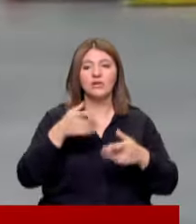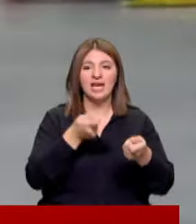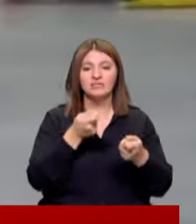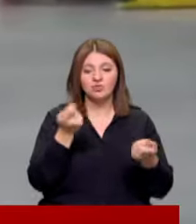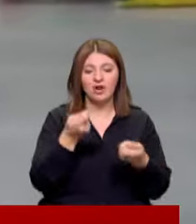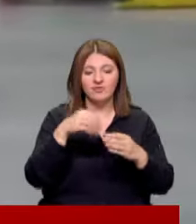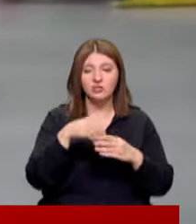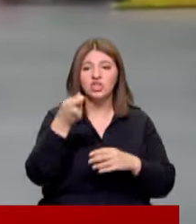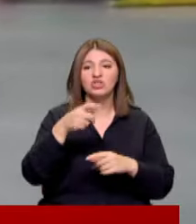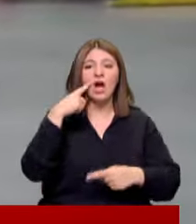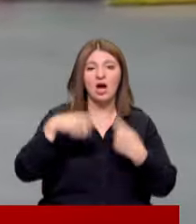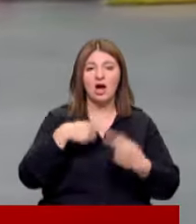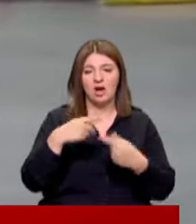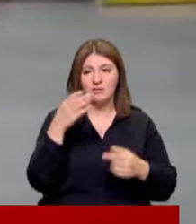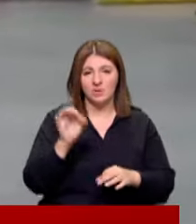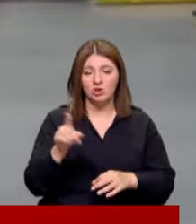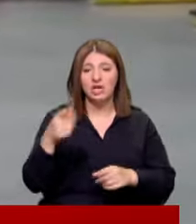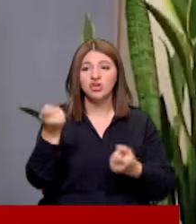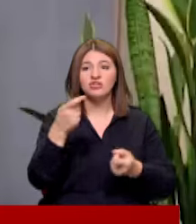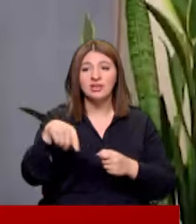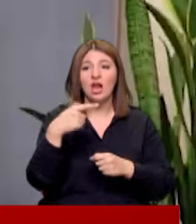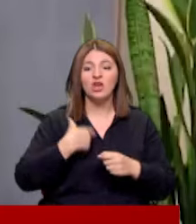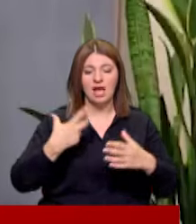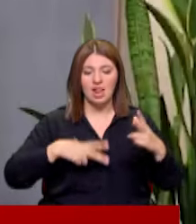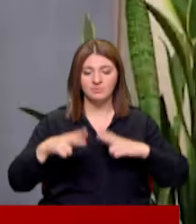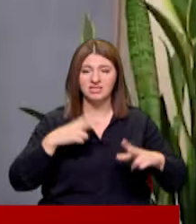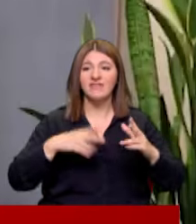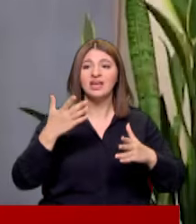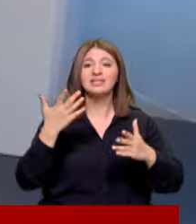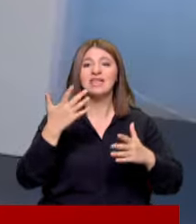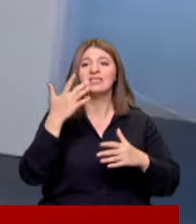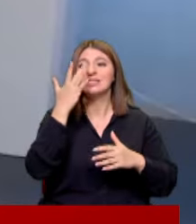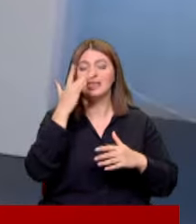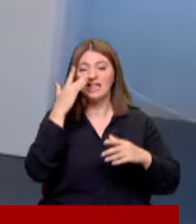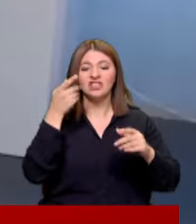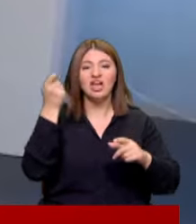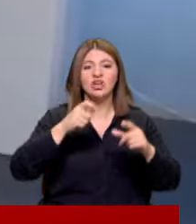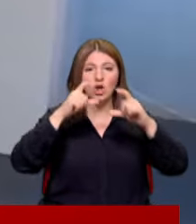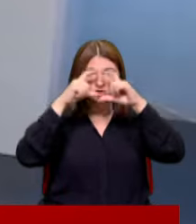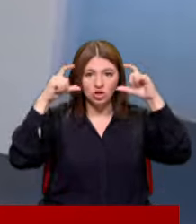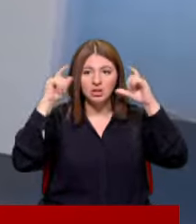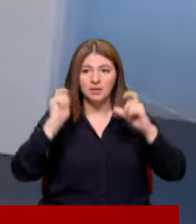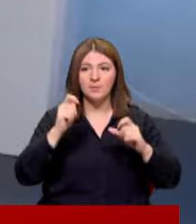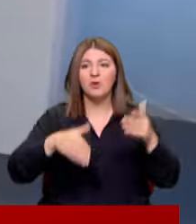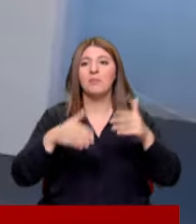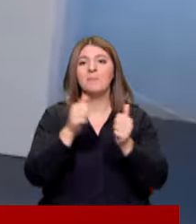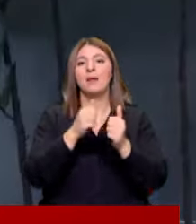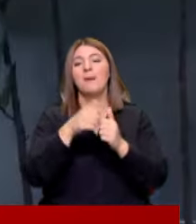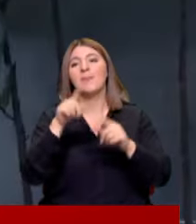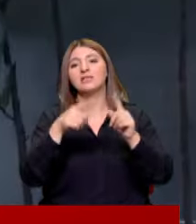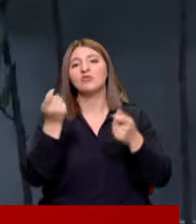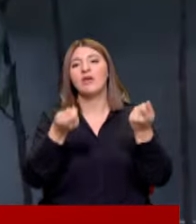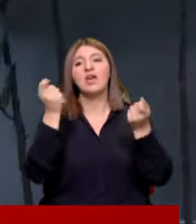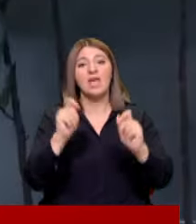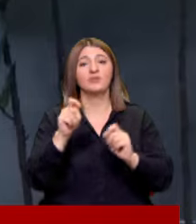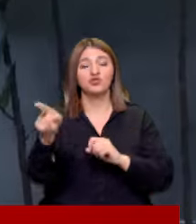görev alması için işçi arayışına girdi Çalışanlar özel kıyafetler ve sanal gerçeklik gözlüğü takacak Robotla birlikte belli görevleri